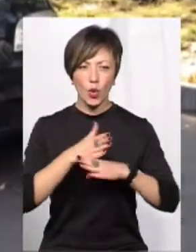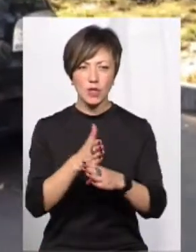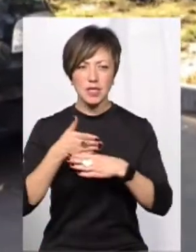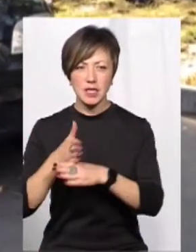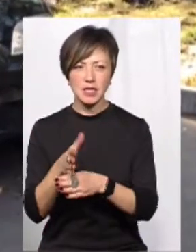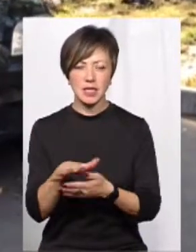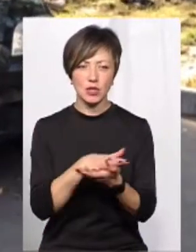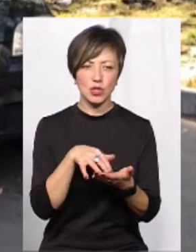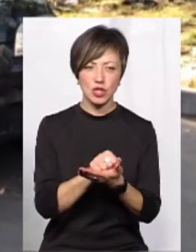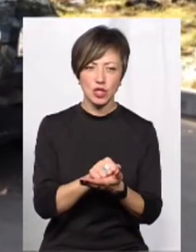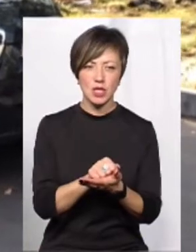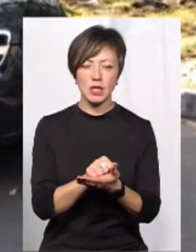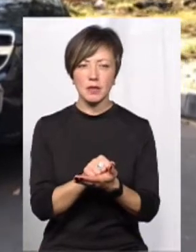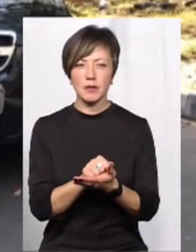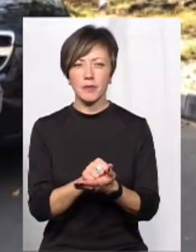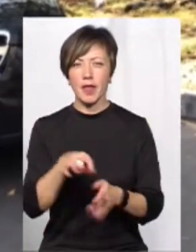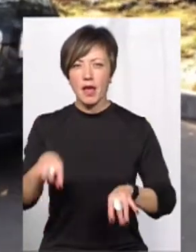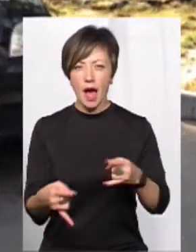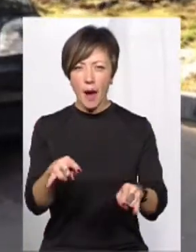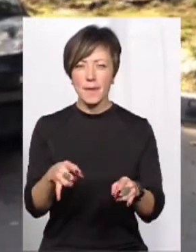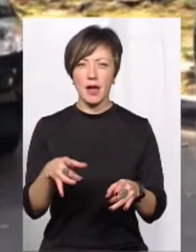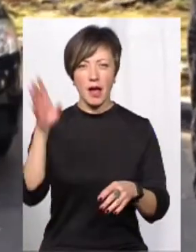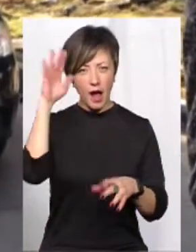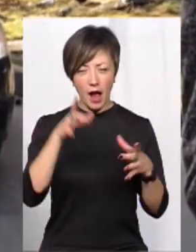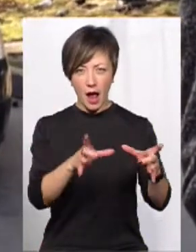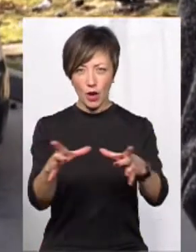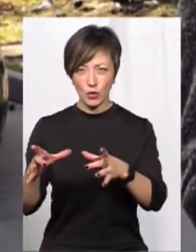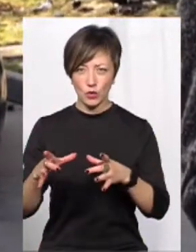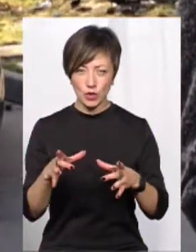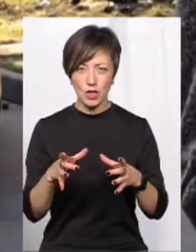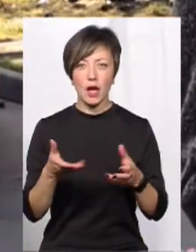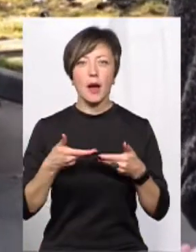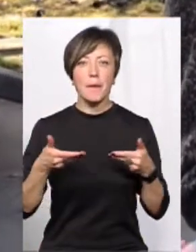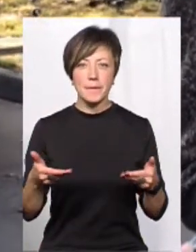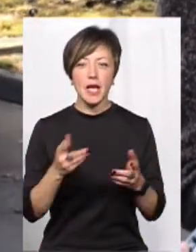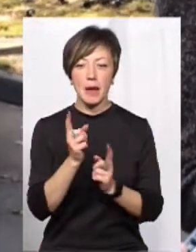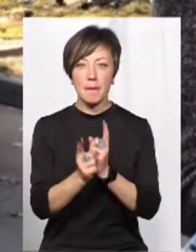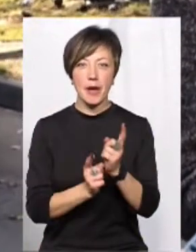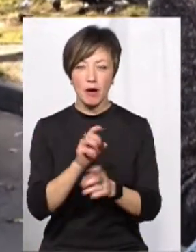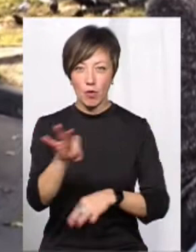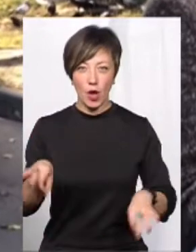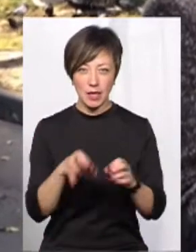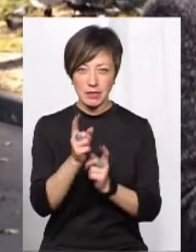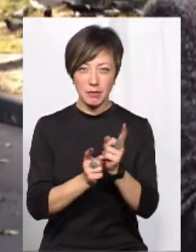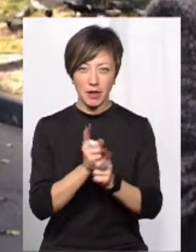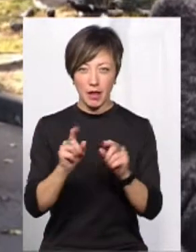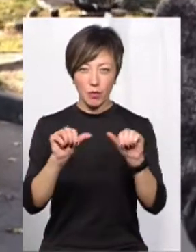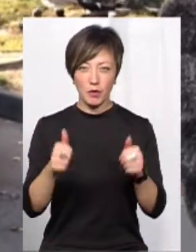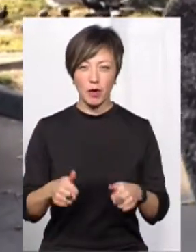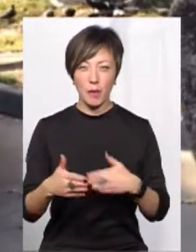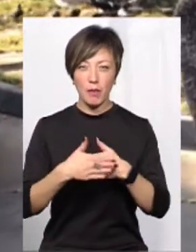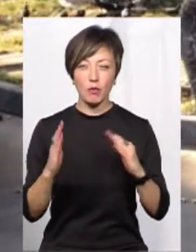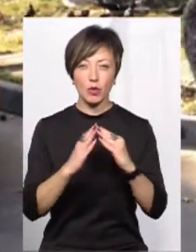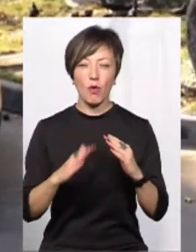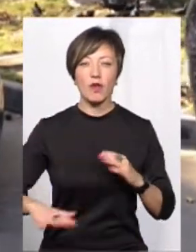все було знищене. Соцільні ями, калюжі. Ми перепродуктували, змінили конфігурацію пробудинкової